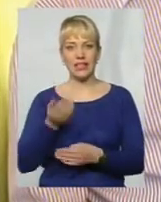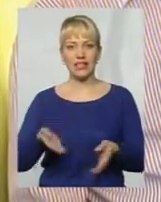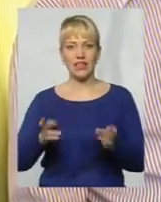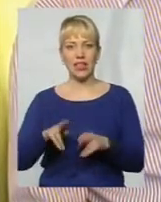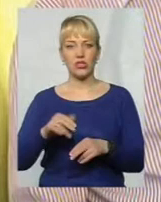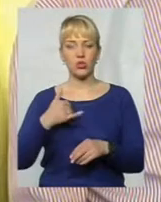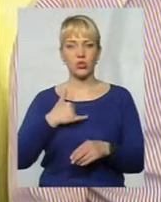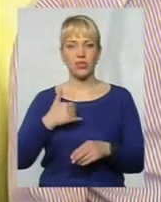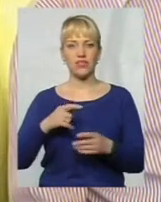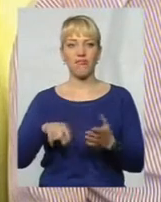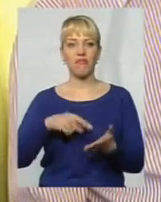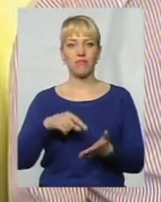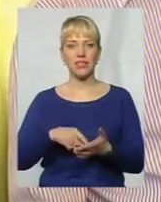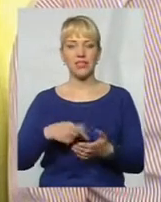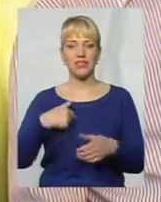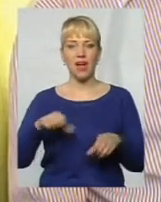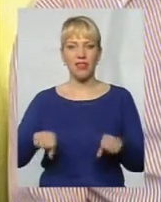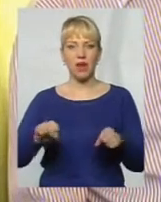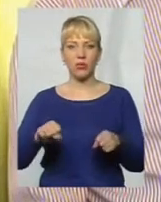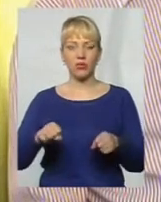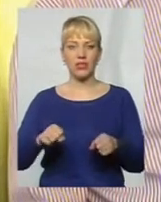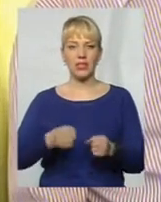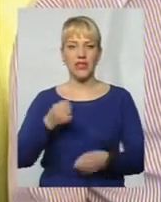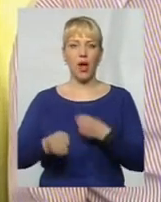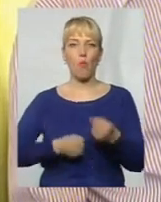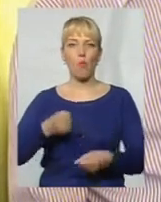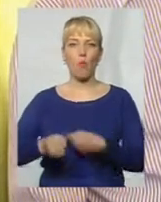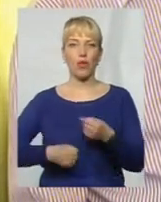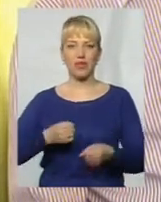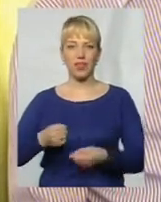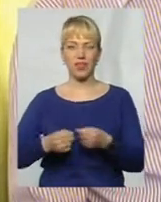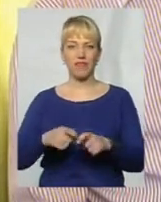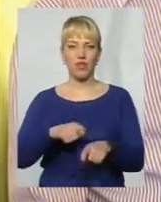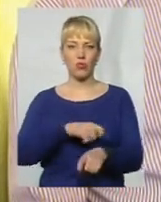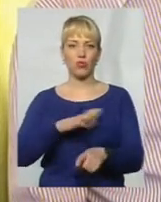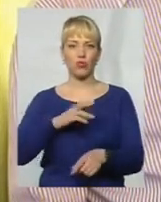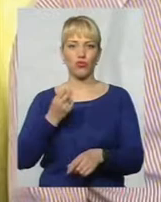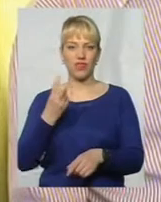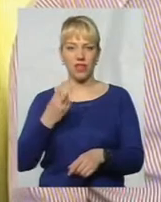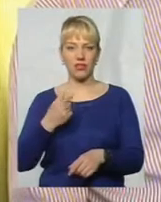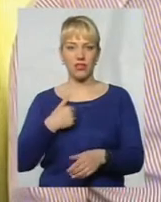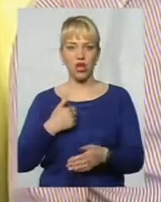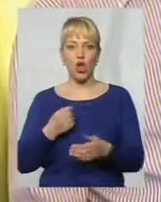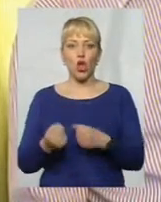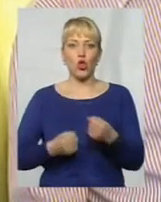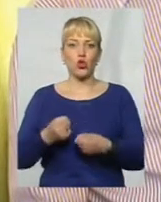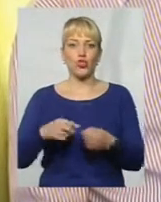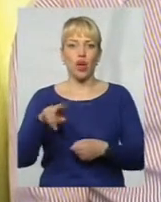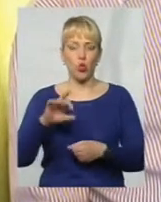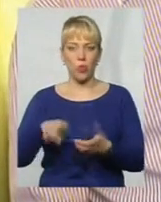місті. І я на мотоциклі поїхав, 9-километрів, 12, доїжджаю до міста,